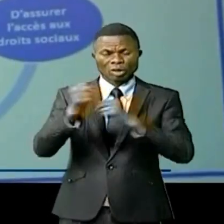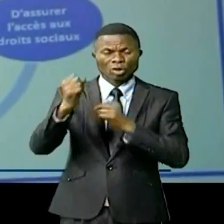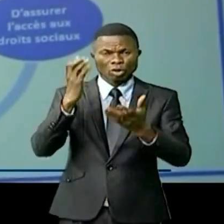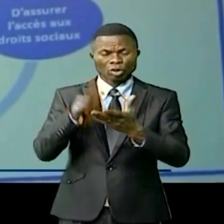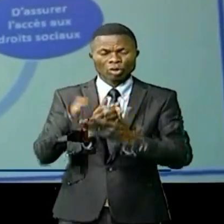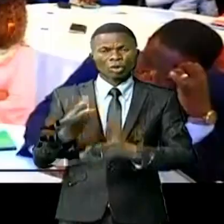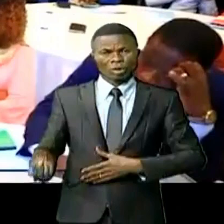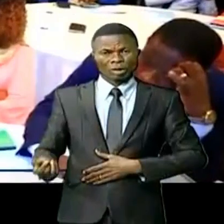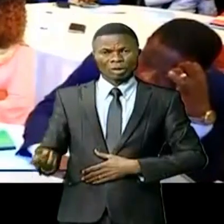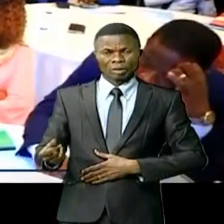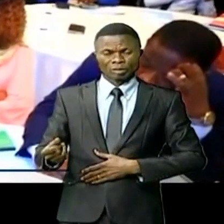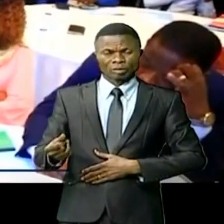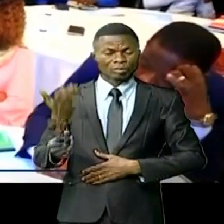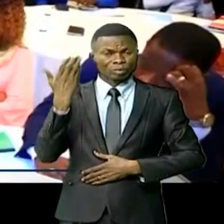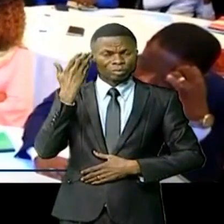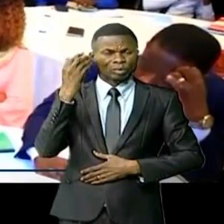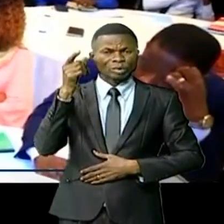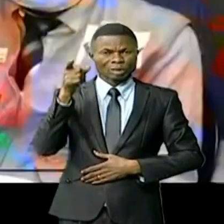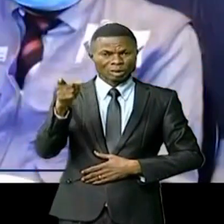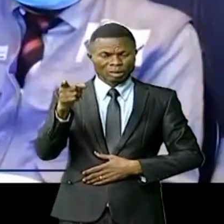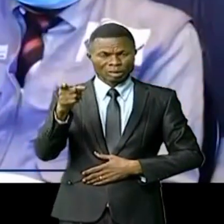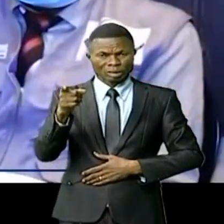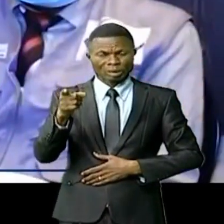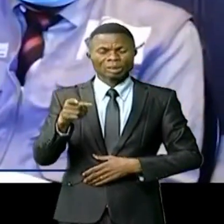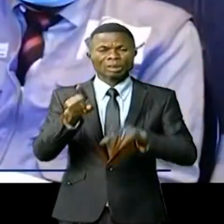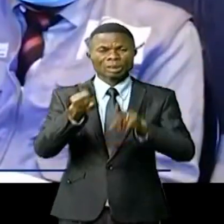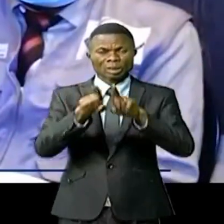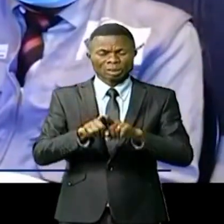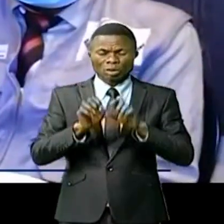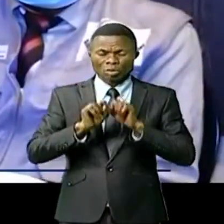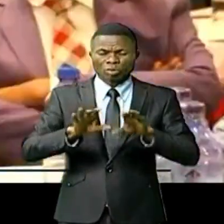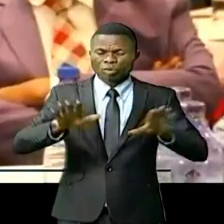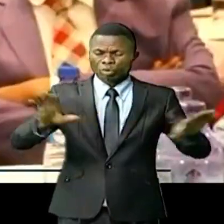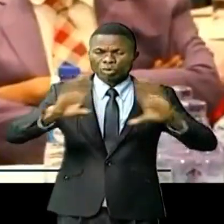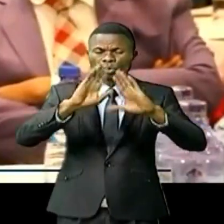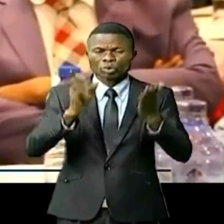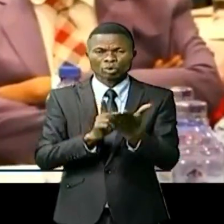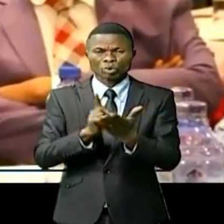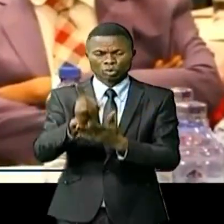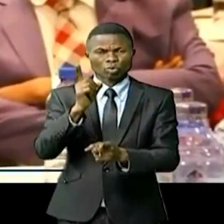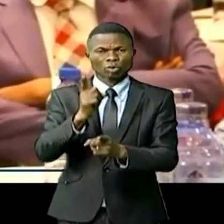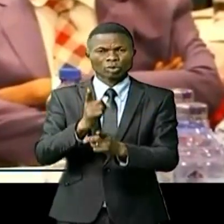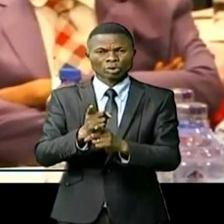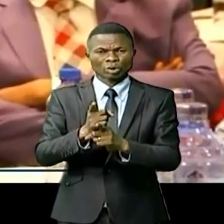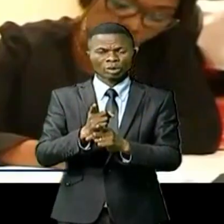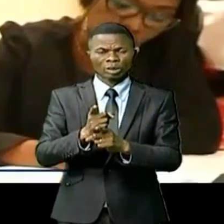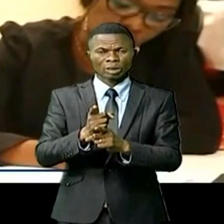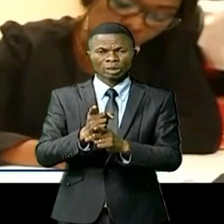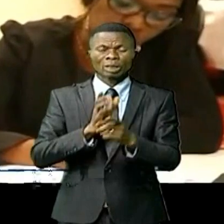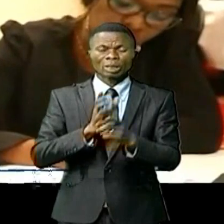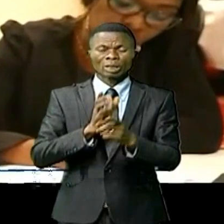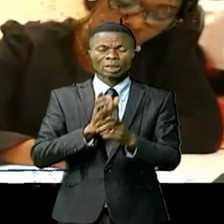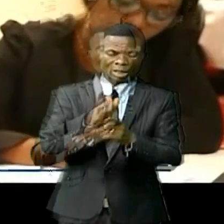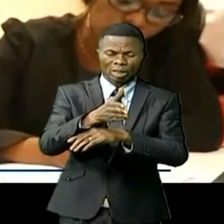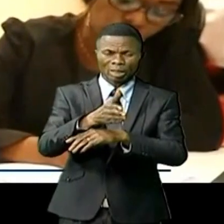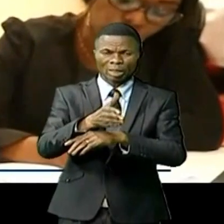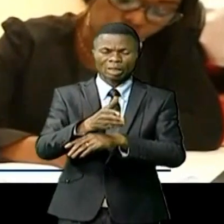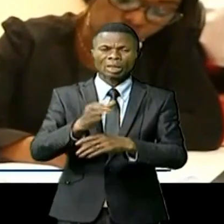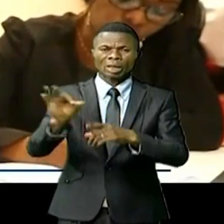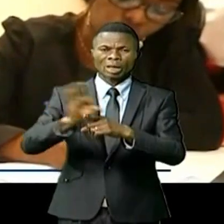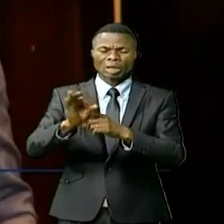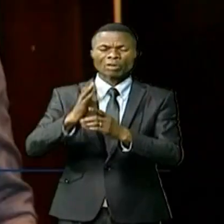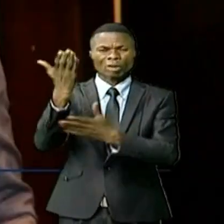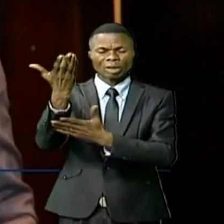contre la corruption, Thierry Mboulamoko. Ainsi, pour atteindre tous les droits effectifs, l'APLC a formulé quelques